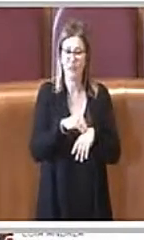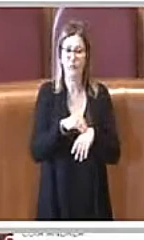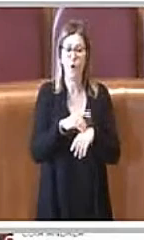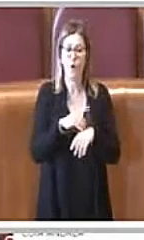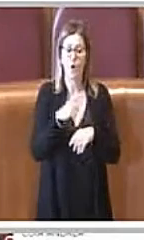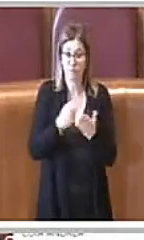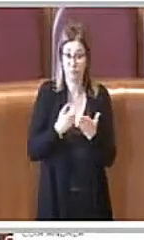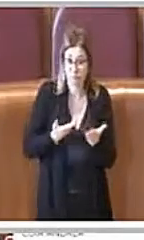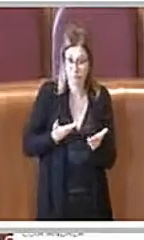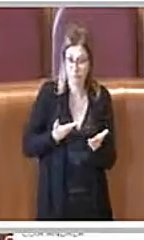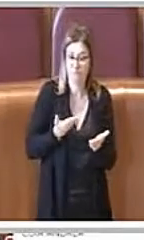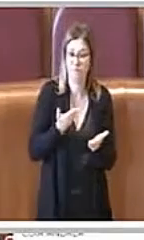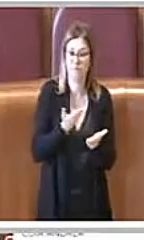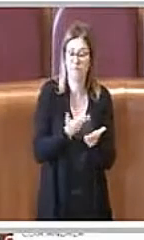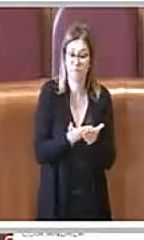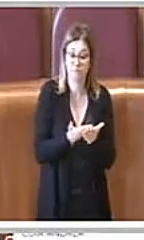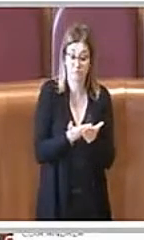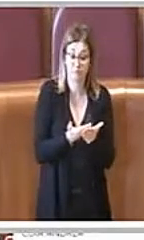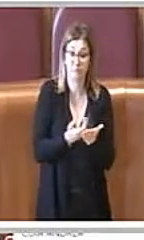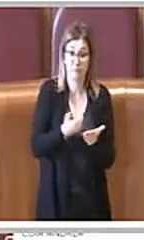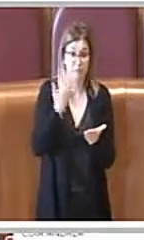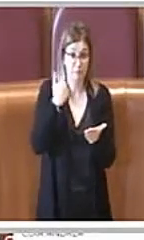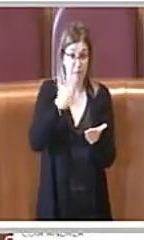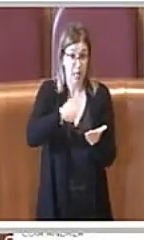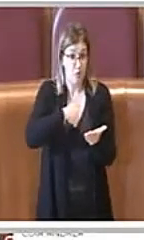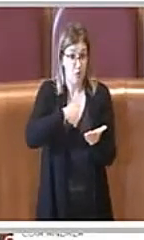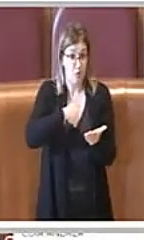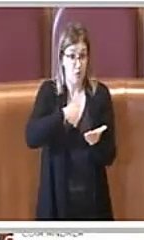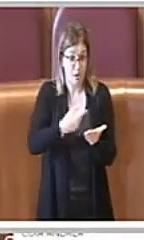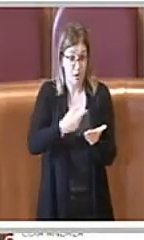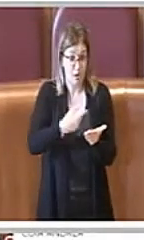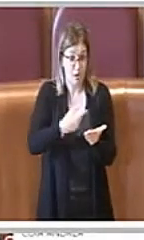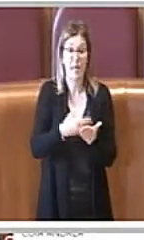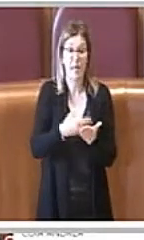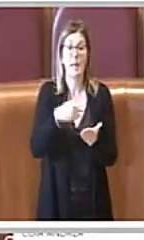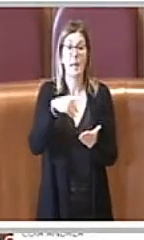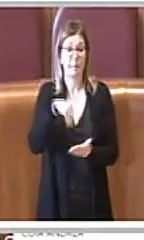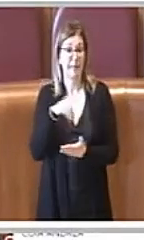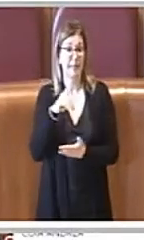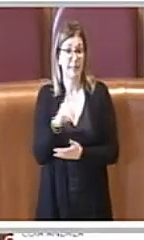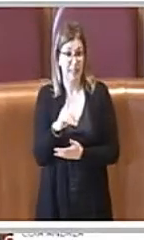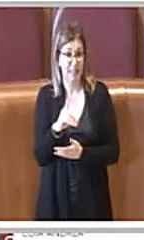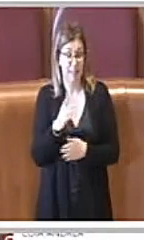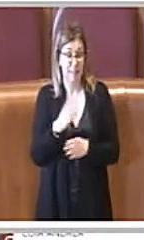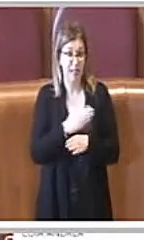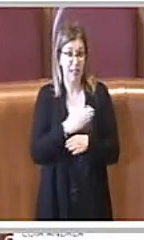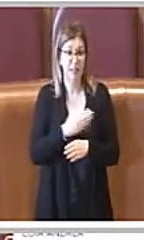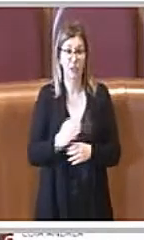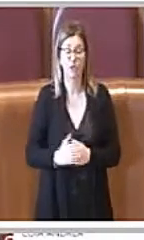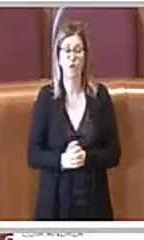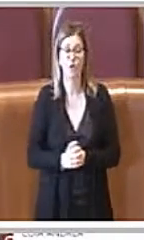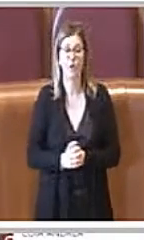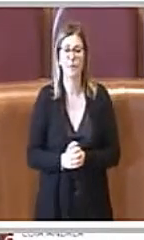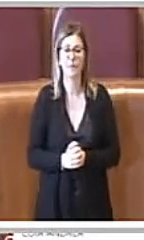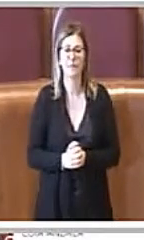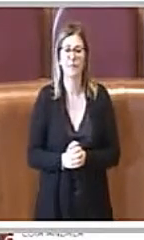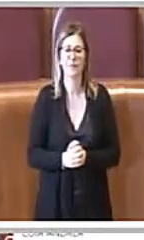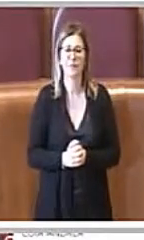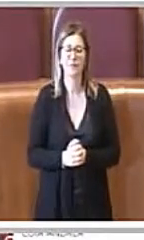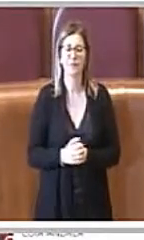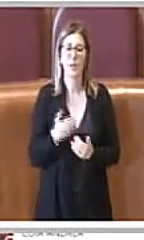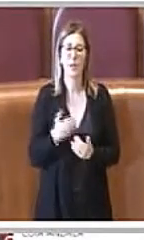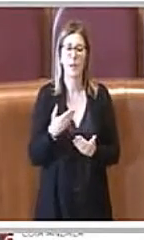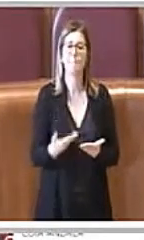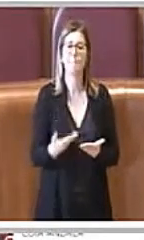sottoposto a noi dal Partito Democratico. La proposta in sé